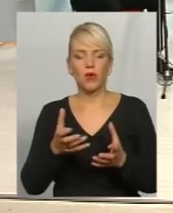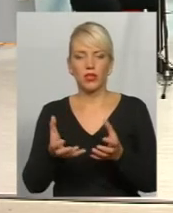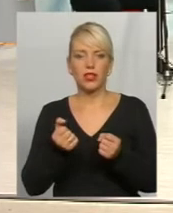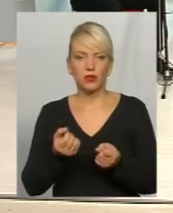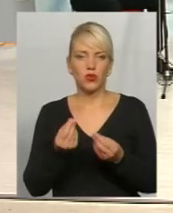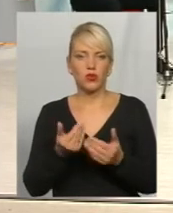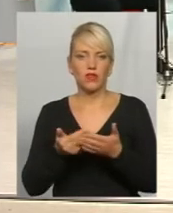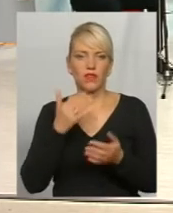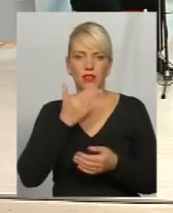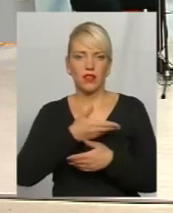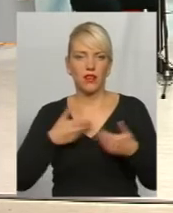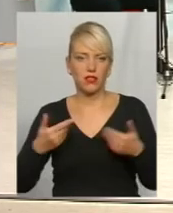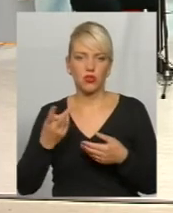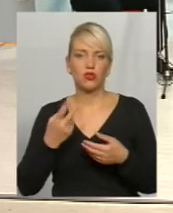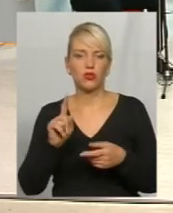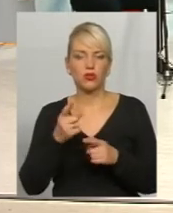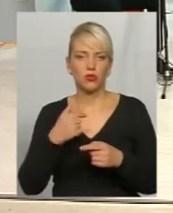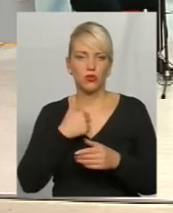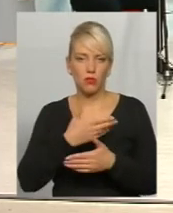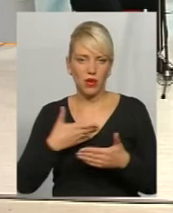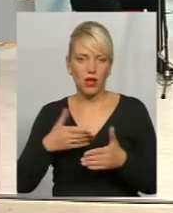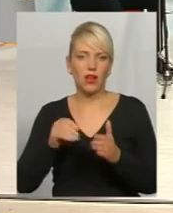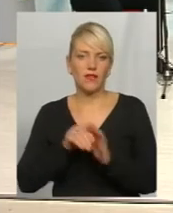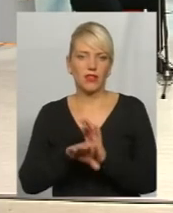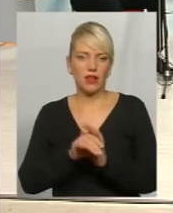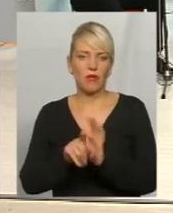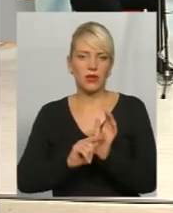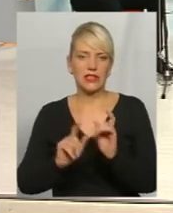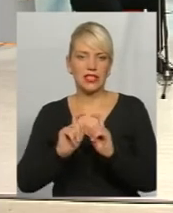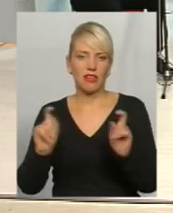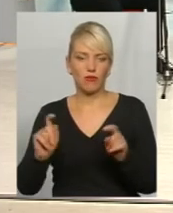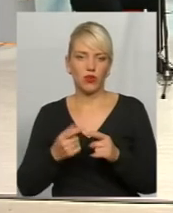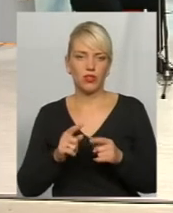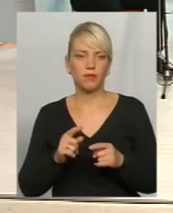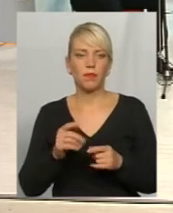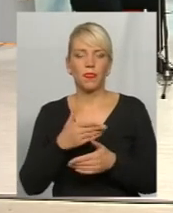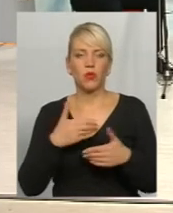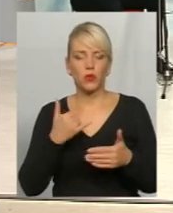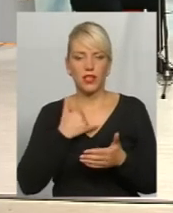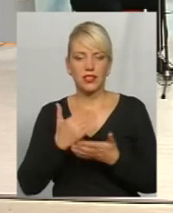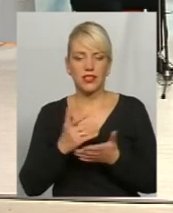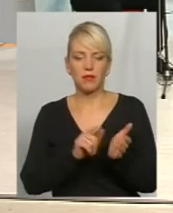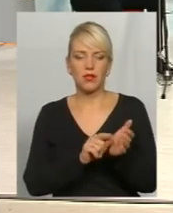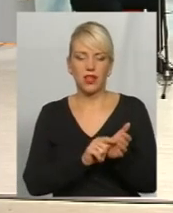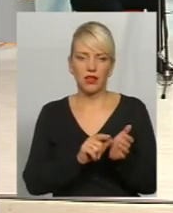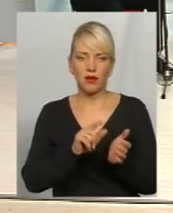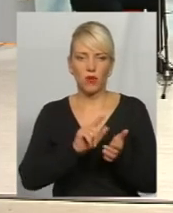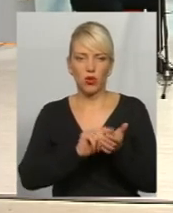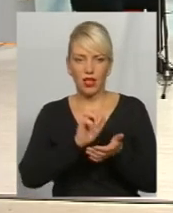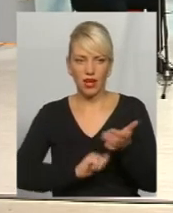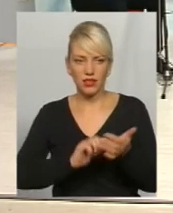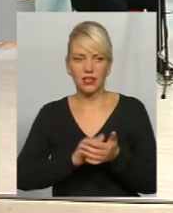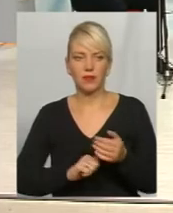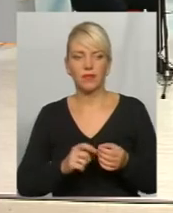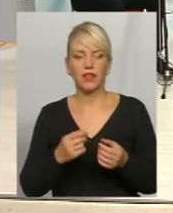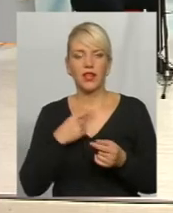бізнесу. Тому сказати, що ми не маємо платити гроші в бюджет, це неправильно. У нас є податки, у нас є таке зобов'язання. Я кажу